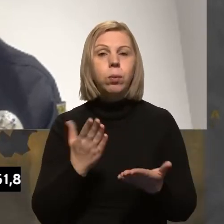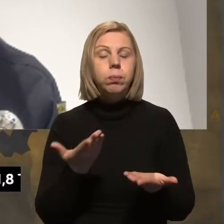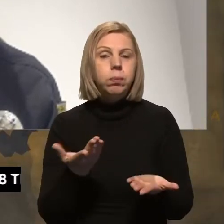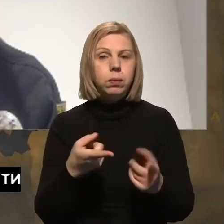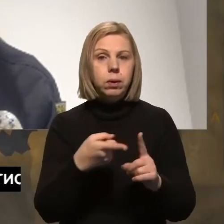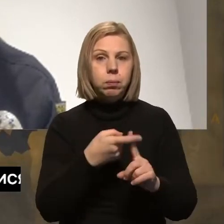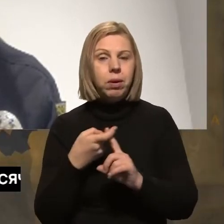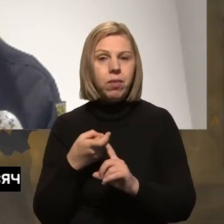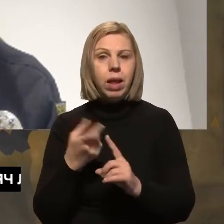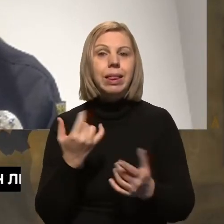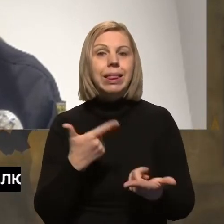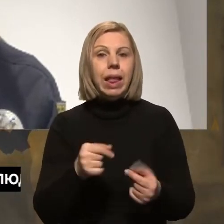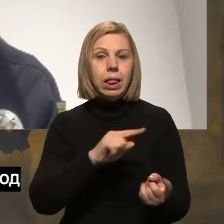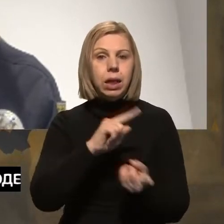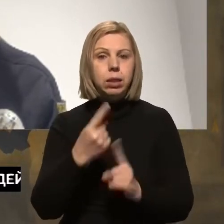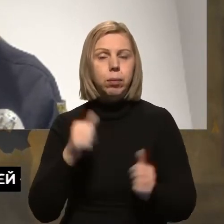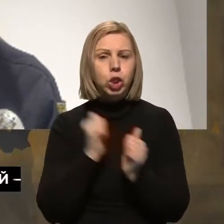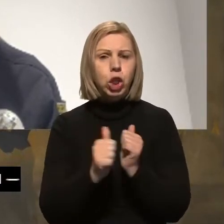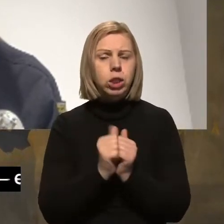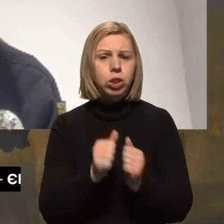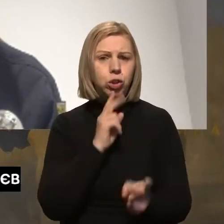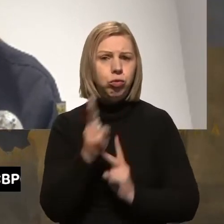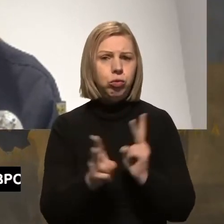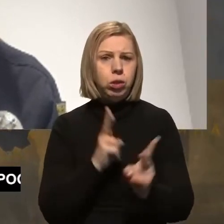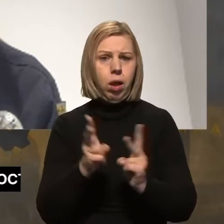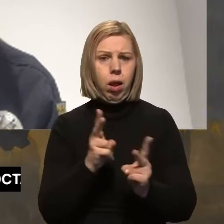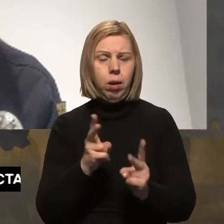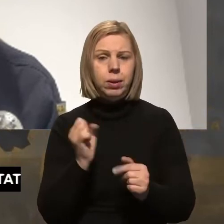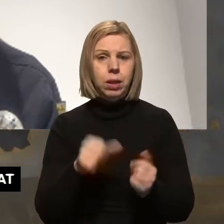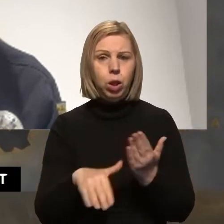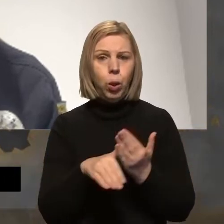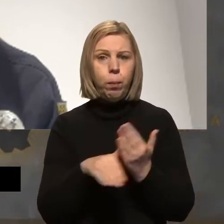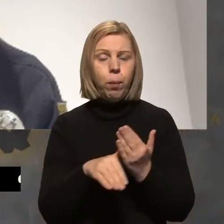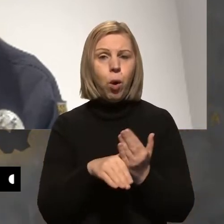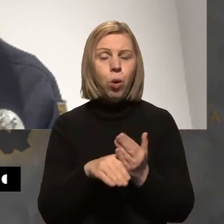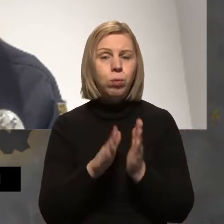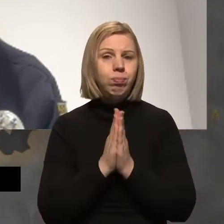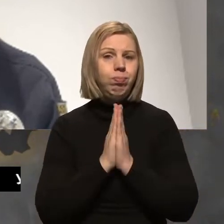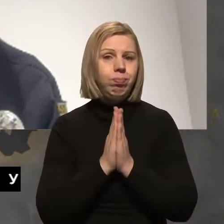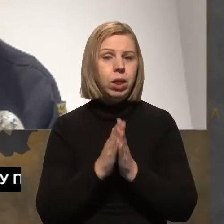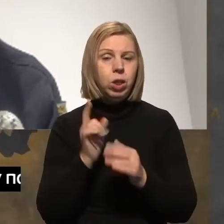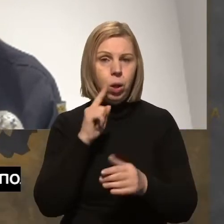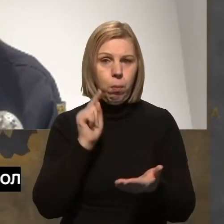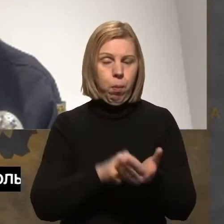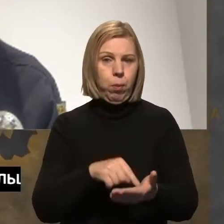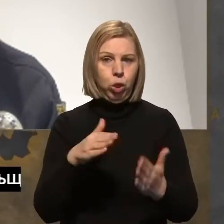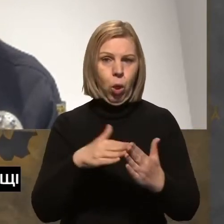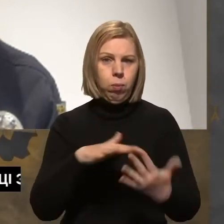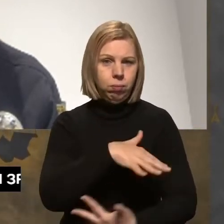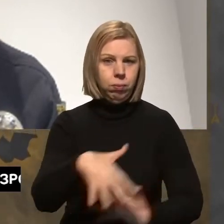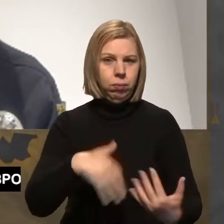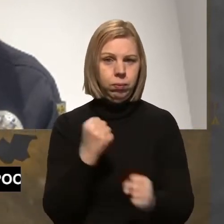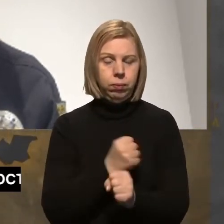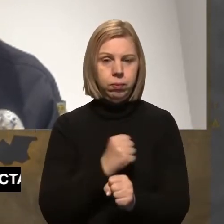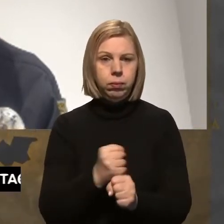прив'язці, де на Закарпатті найчастіше люди звертаються за допомогою, бо трапляється домашнє насильство?